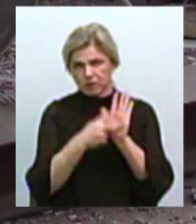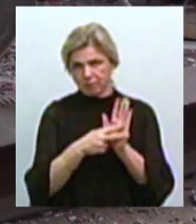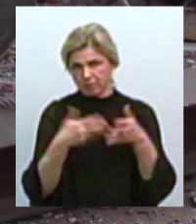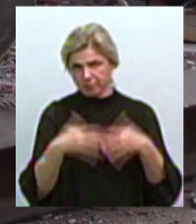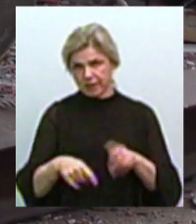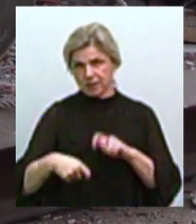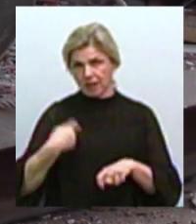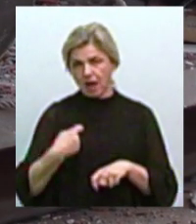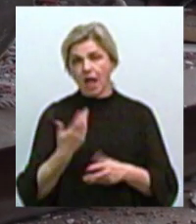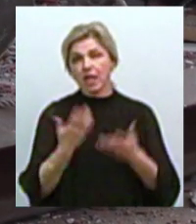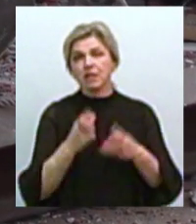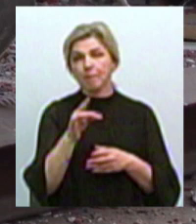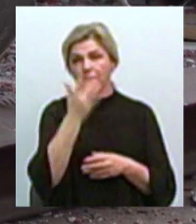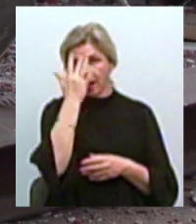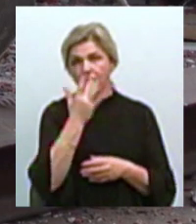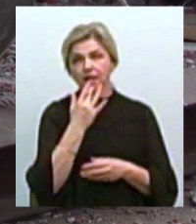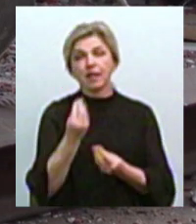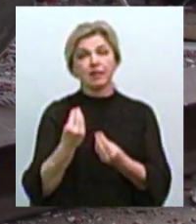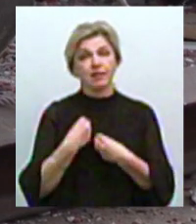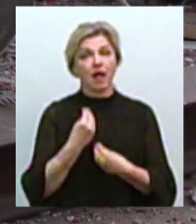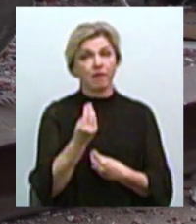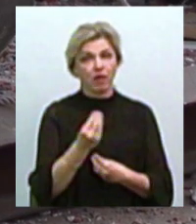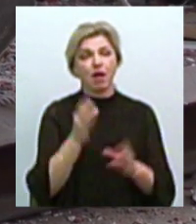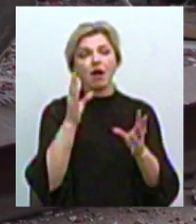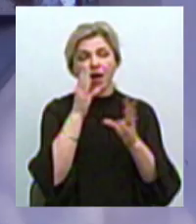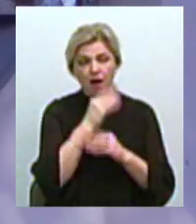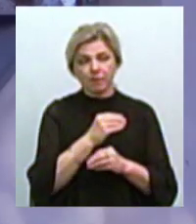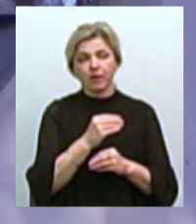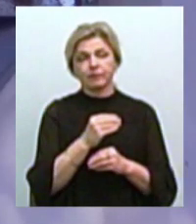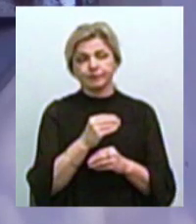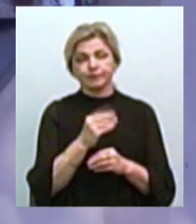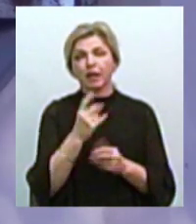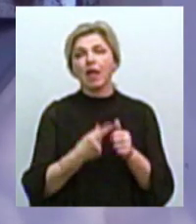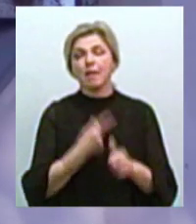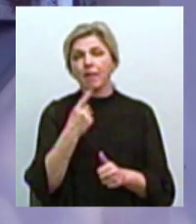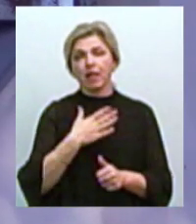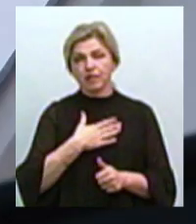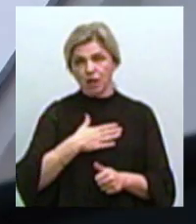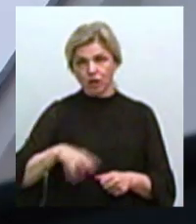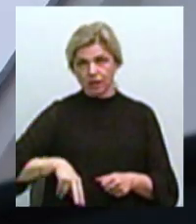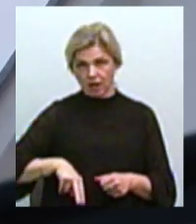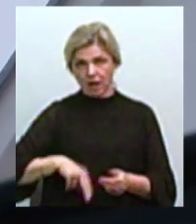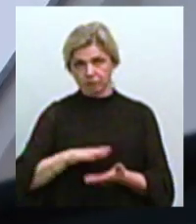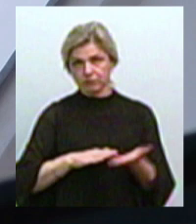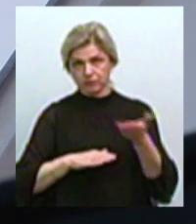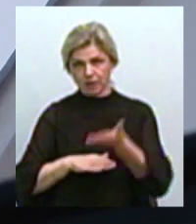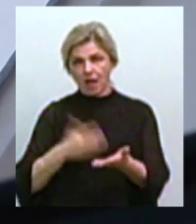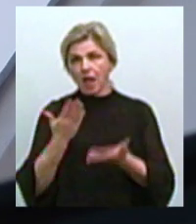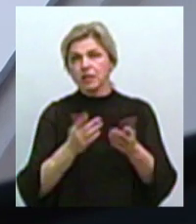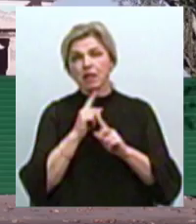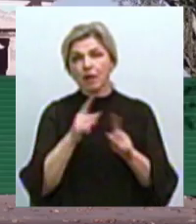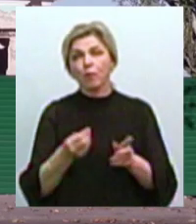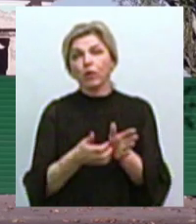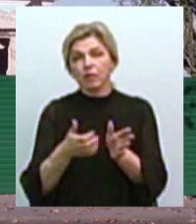речі, якби у липні нам не дали фінансування, я готував докладу на ім'я нашого директора про те, що якщо не буде достатньо фінансів,